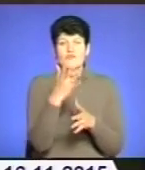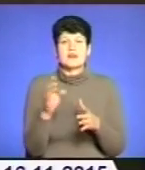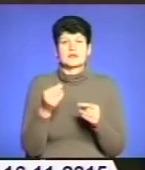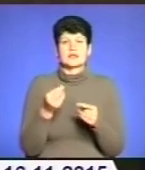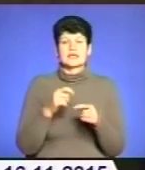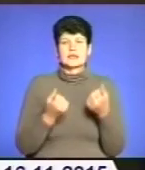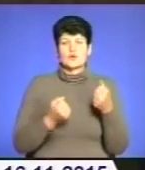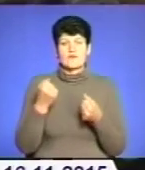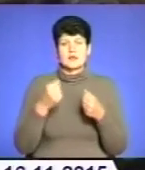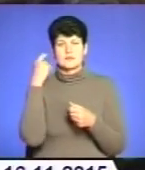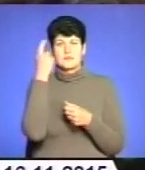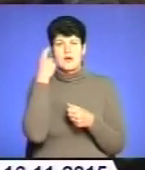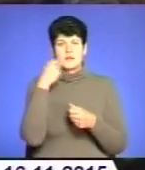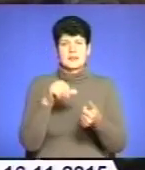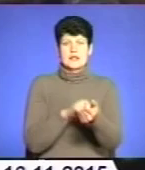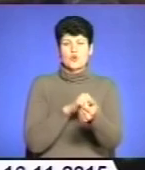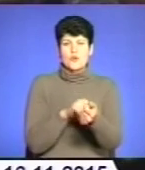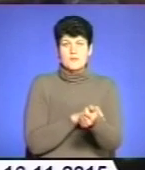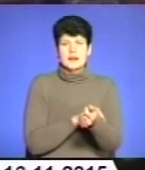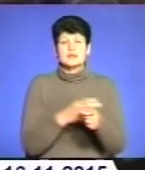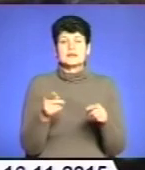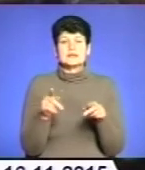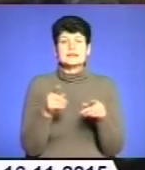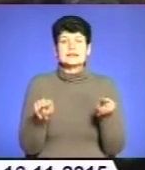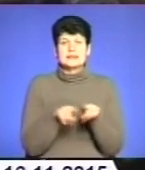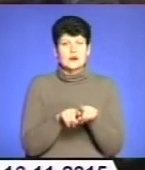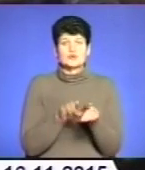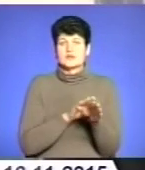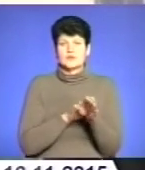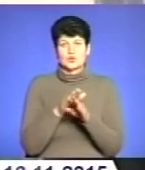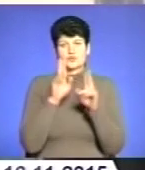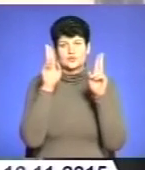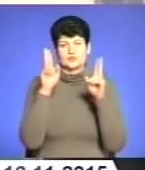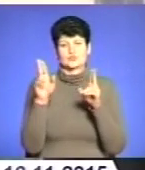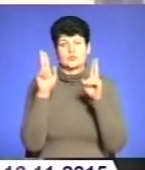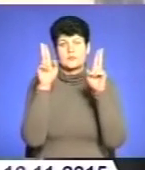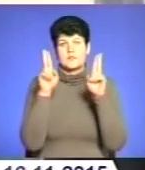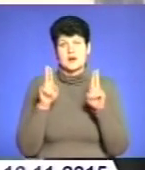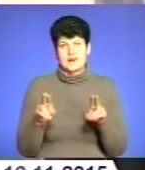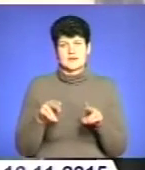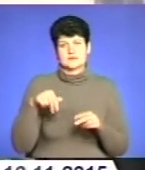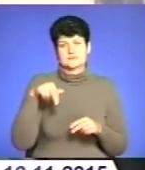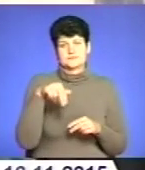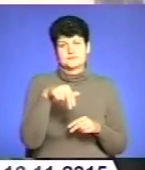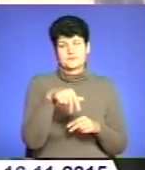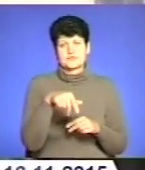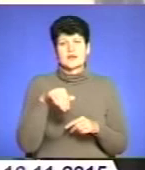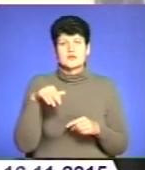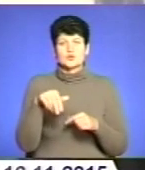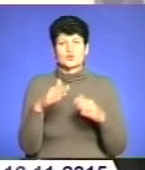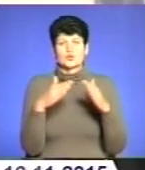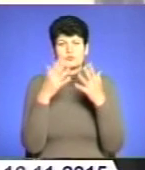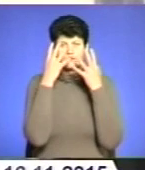водіями на підпитку та наркоманами. Нехтують правилами безпеки і самі пішоходи. Діти повертаються зі школи вже в темну пору, тобто